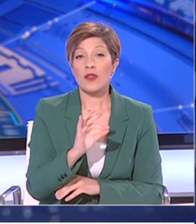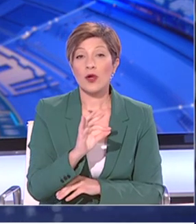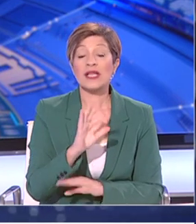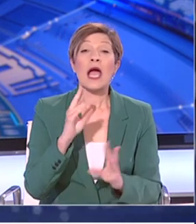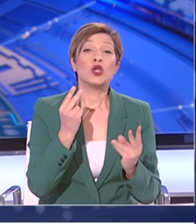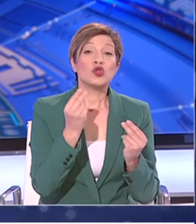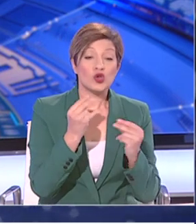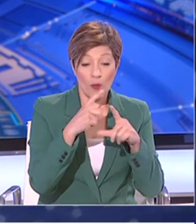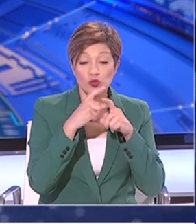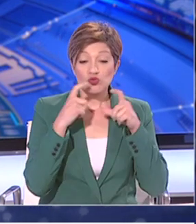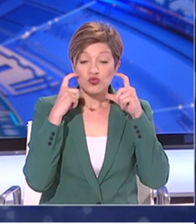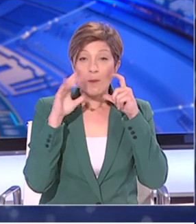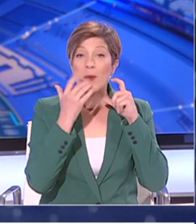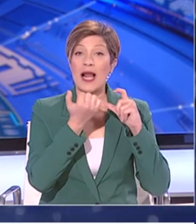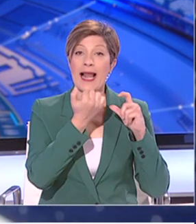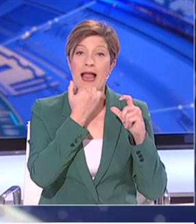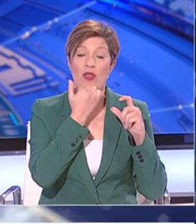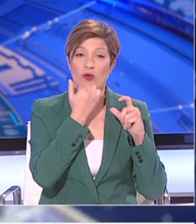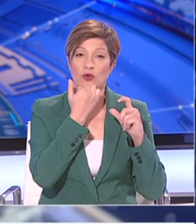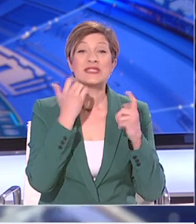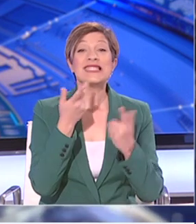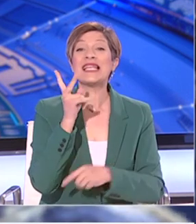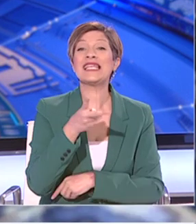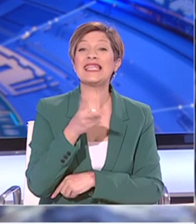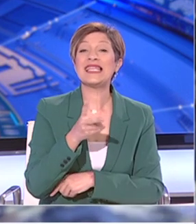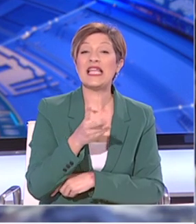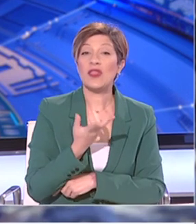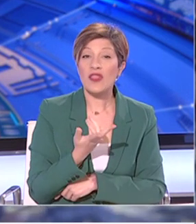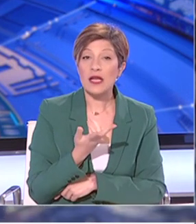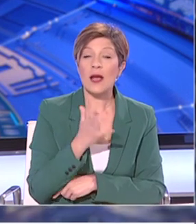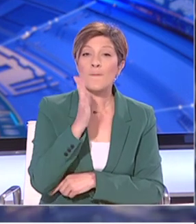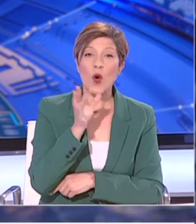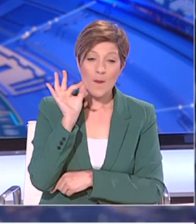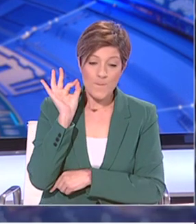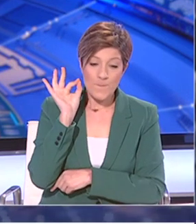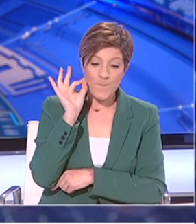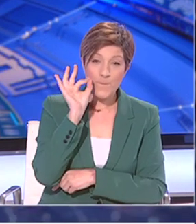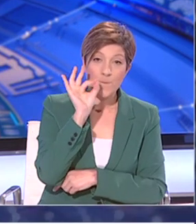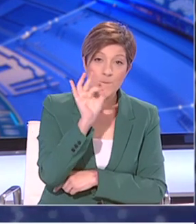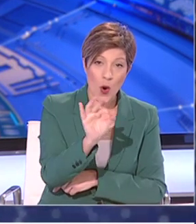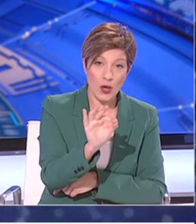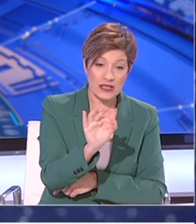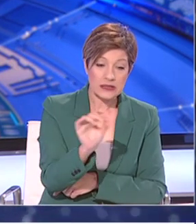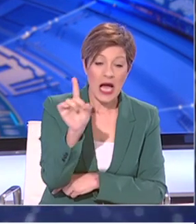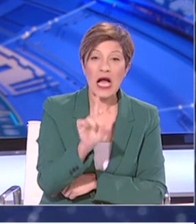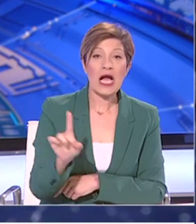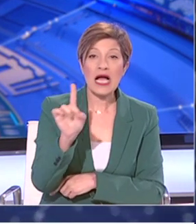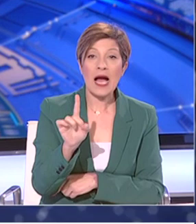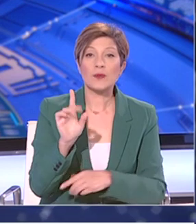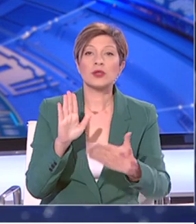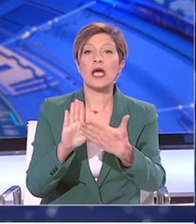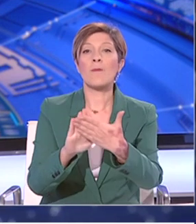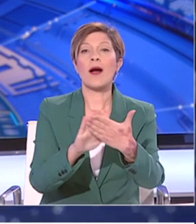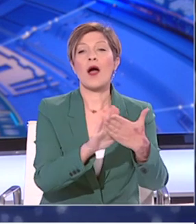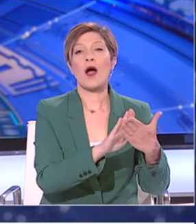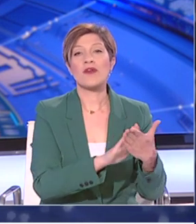λάθος χρήση της μάσκας. Οι κίνδυνοι αυτοί αφορούν την πιθανότητα να μολυνθεί κάποιος, χωρίς να το θέλει, με το άγκηγμα και